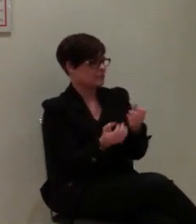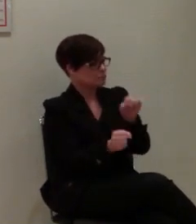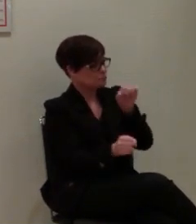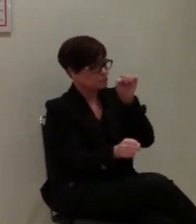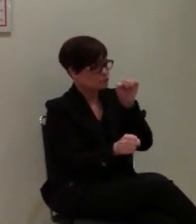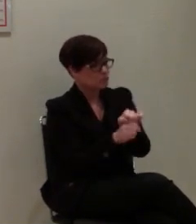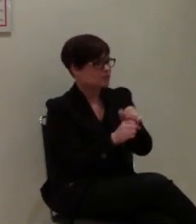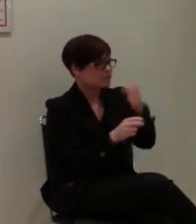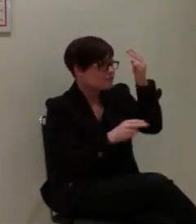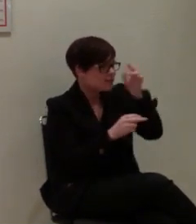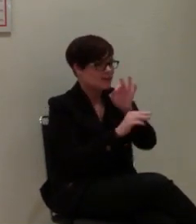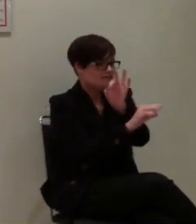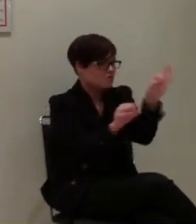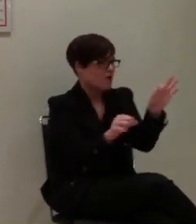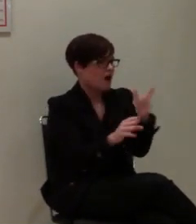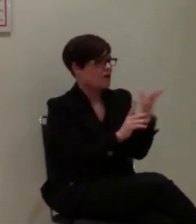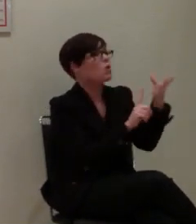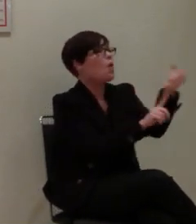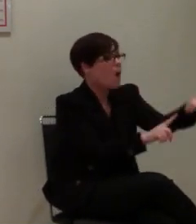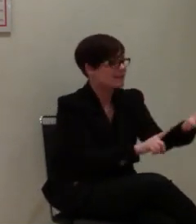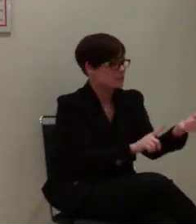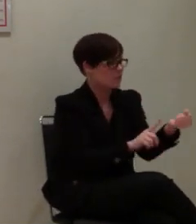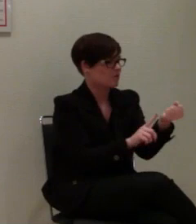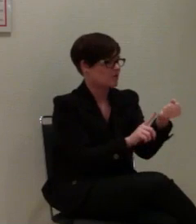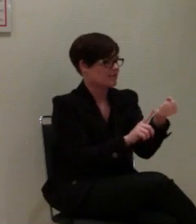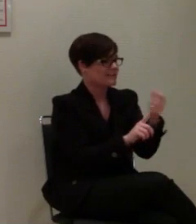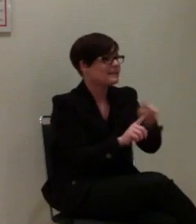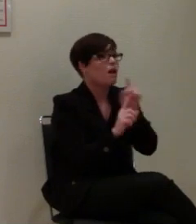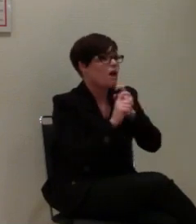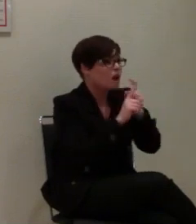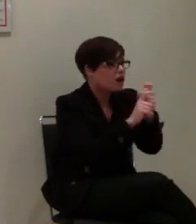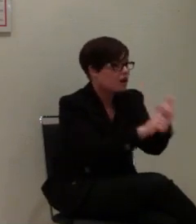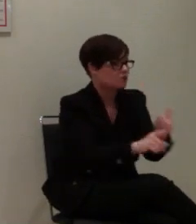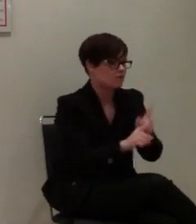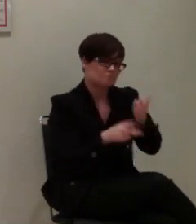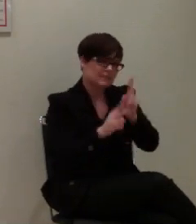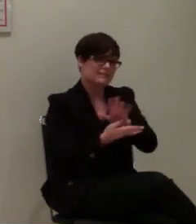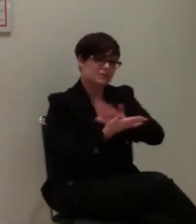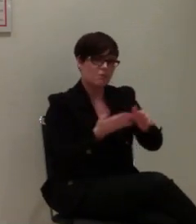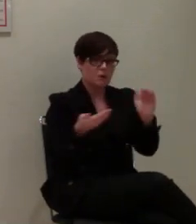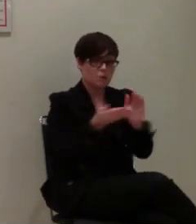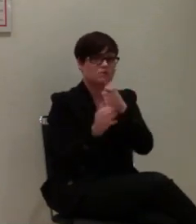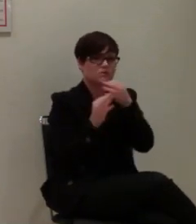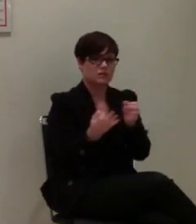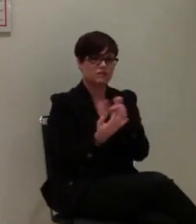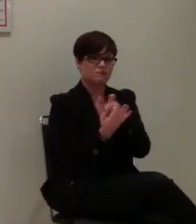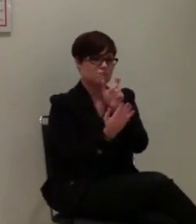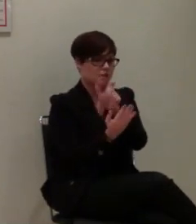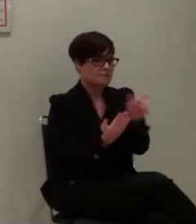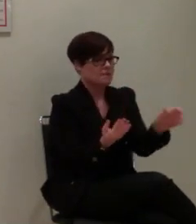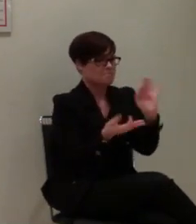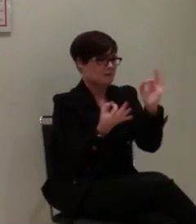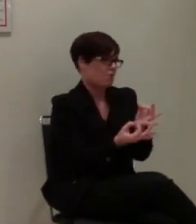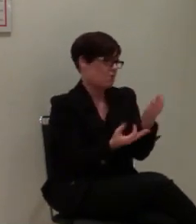trotzdem verständlich wird, dass sie geortet wurden, dass sie das wirklich verstehen, dass sie geortet wurden und dass das in kurzen Sätzen sozusagen mitgeteilt wird.